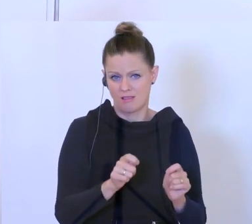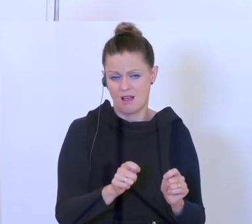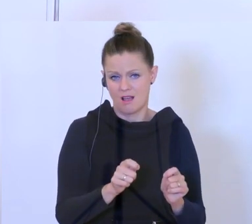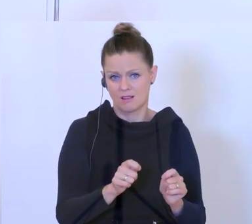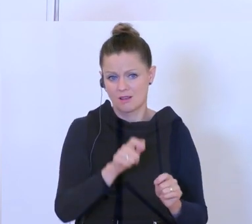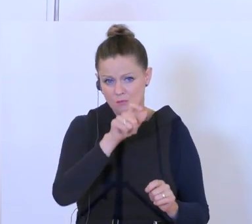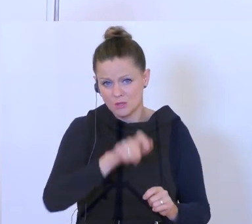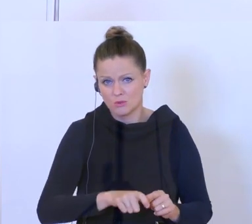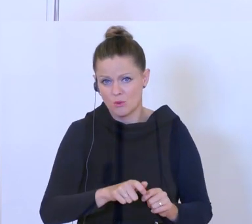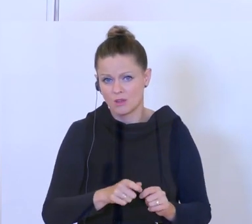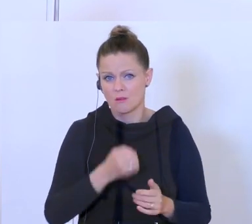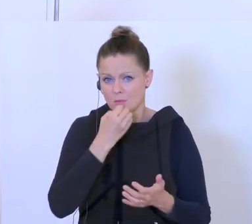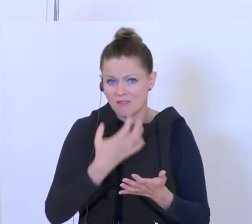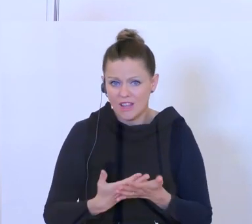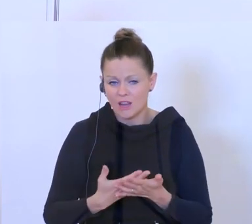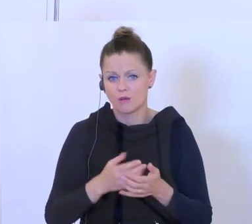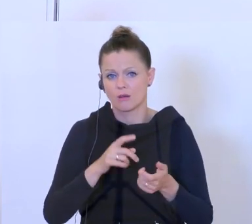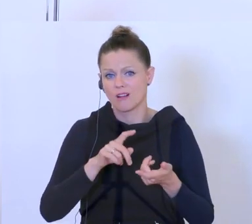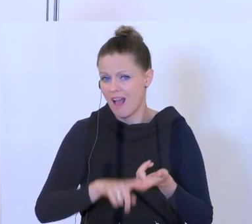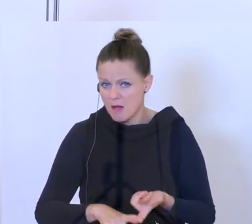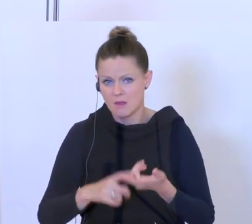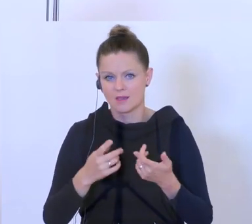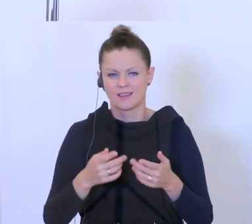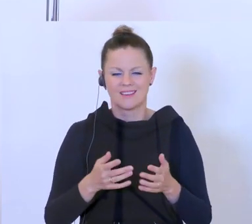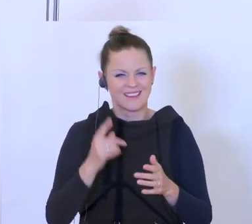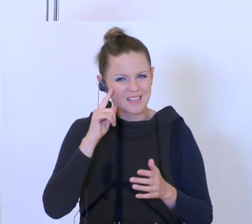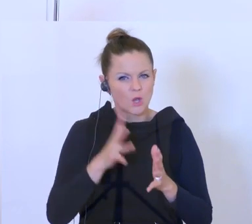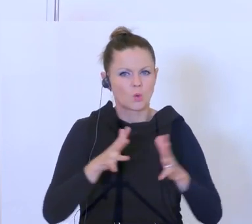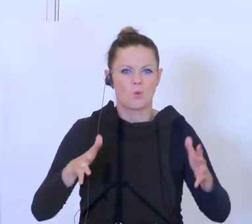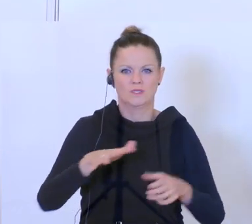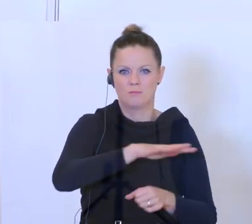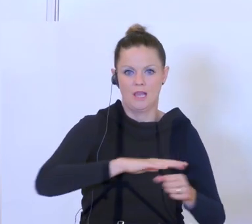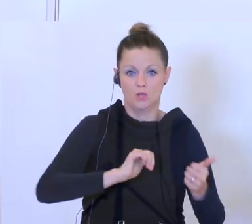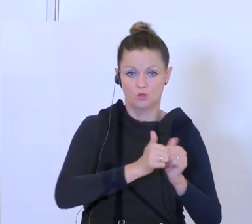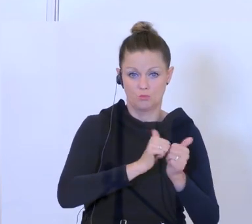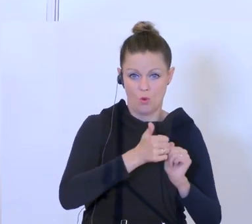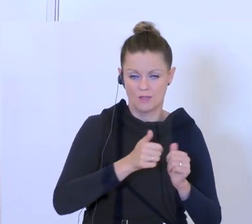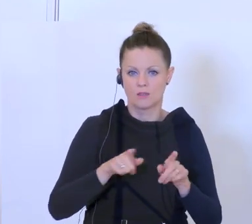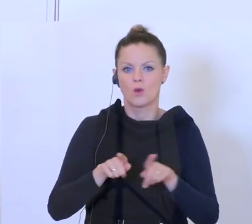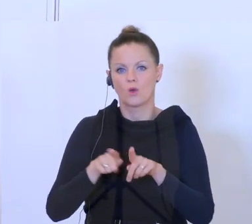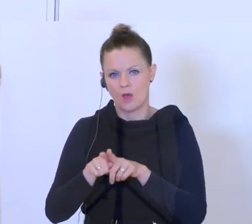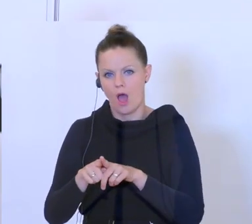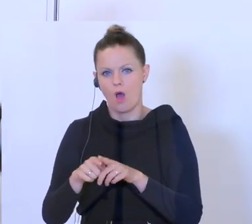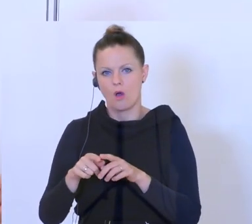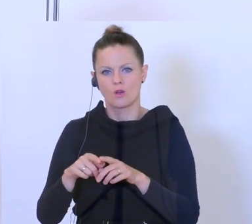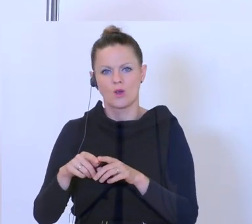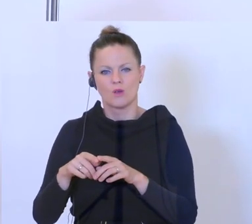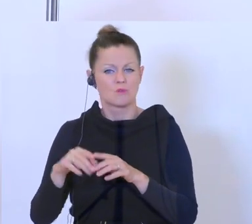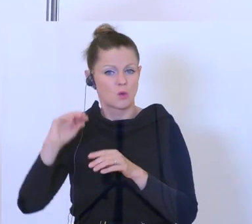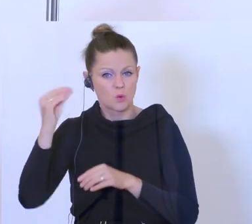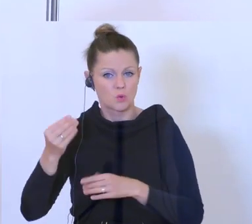Genehmigungen abhängt. Aber ich gehe davon aus, dass die ganz großen Bereiche Sport, auf der einen Seite und Kunst und Kultur, dass das natürlich